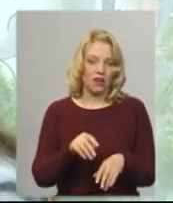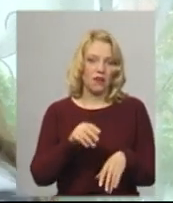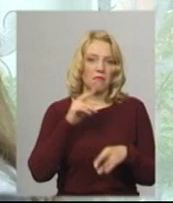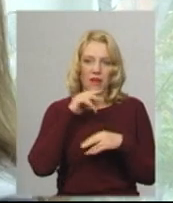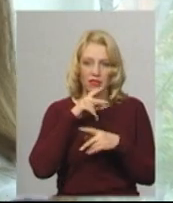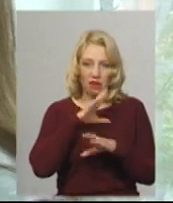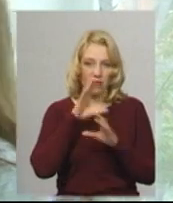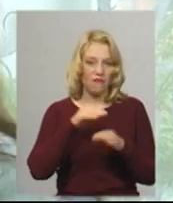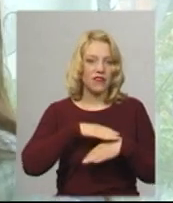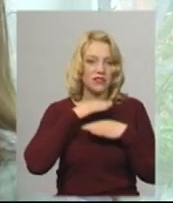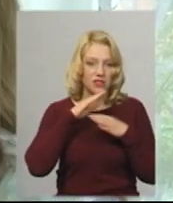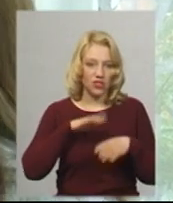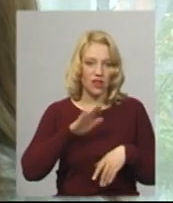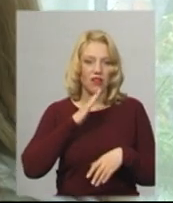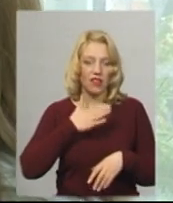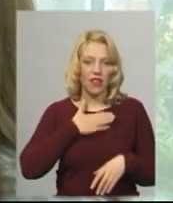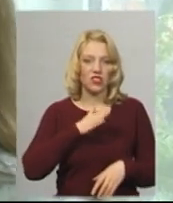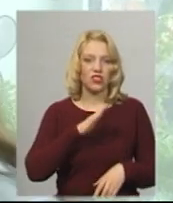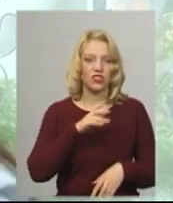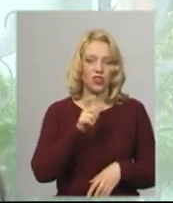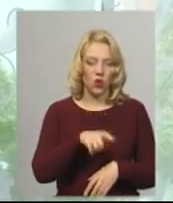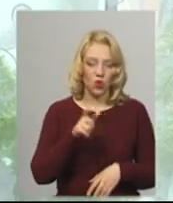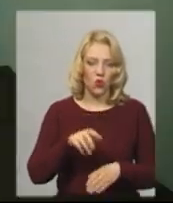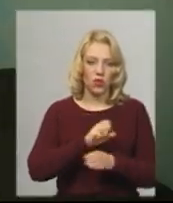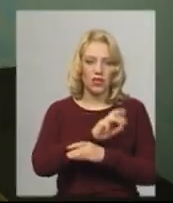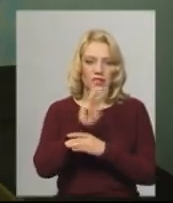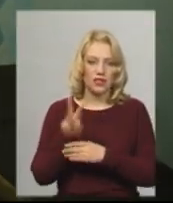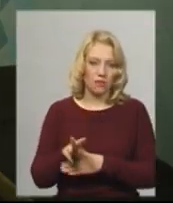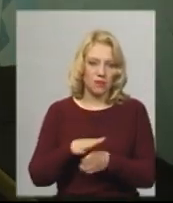наші пацієнтки забезпечені повністю.